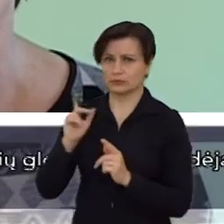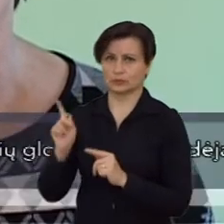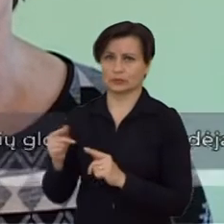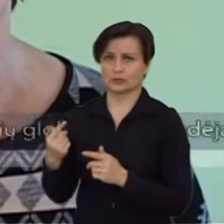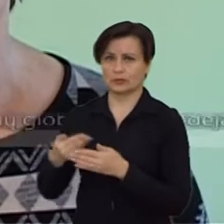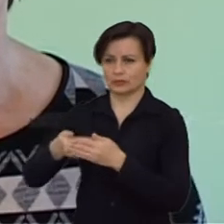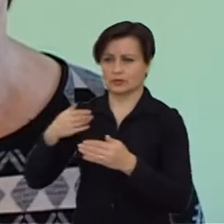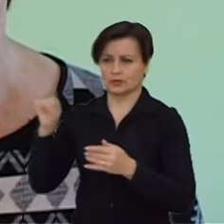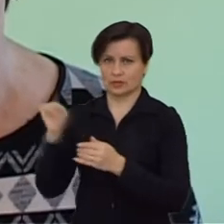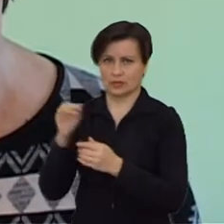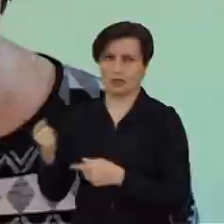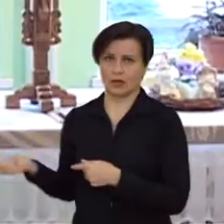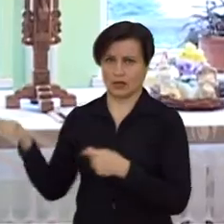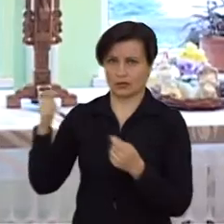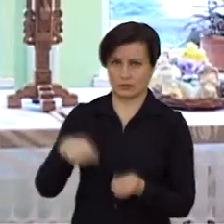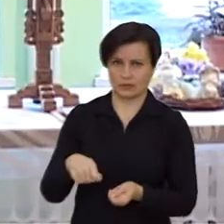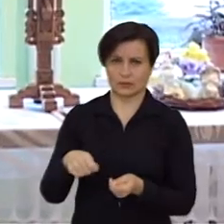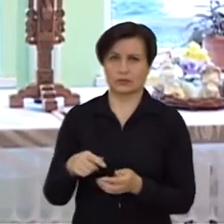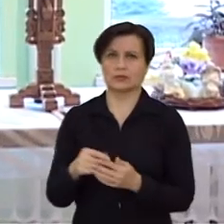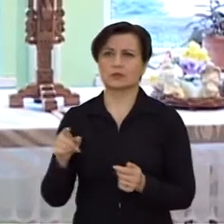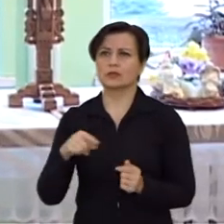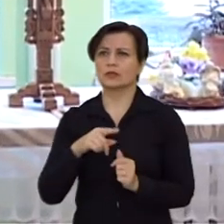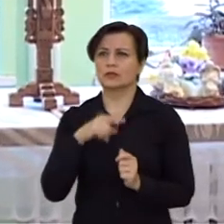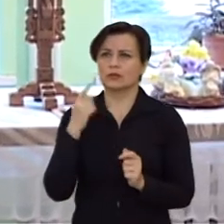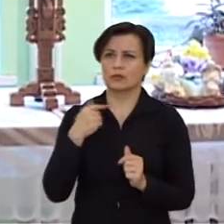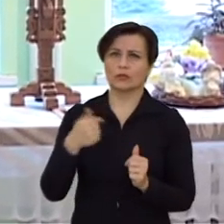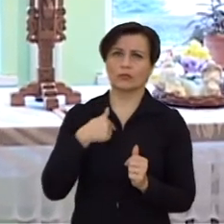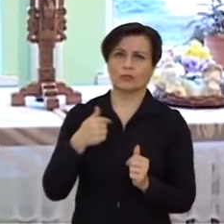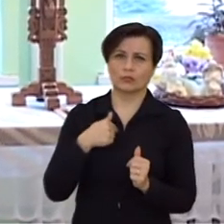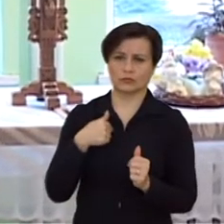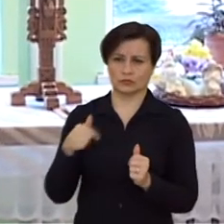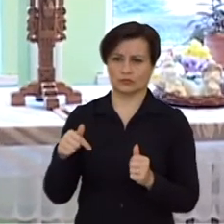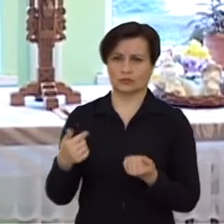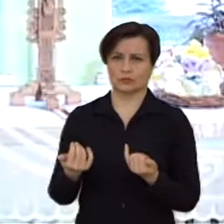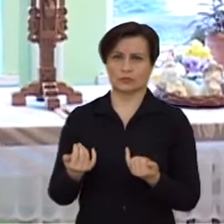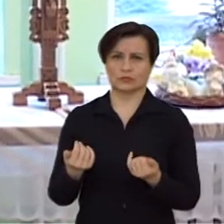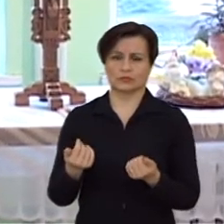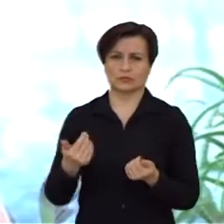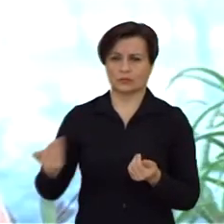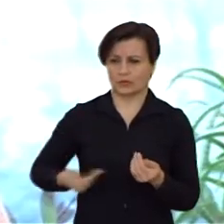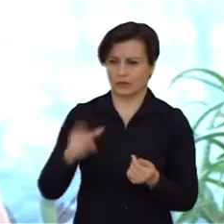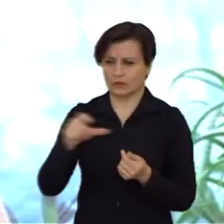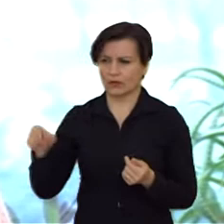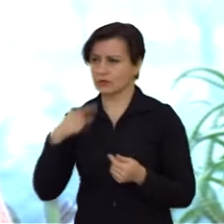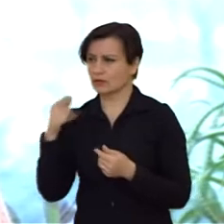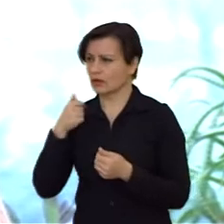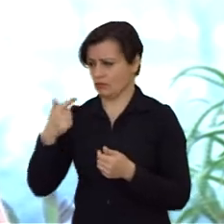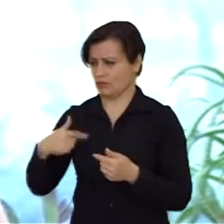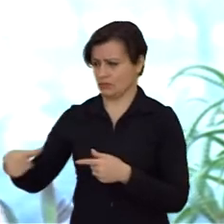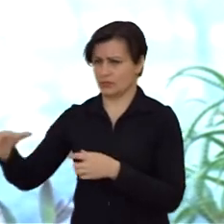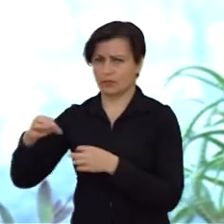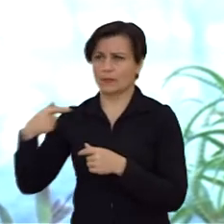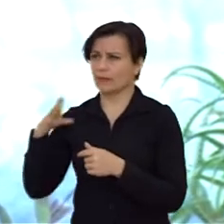išslaugos tvarkyti dokumentus per iškalėdas. Daugiausia paskutinio laiko mūsų gyventojai visą laik su beidomi šiandieno paskambino.